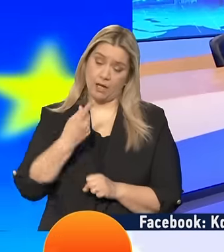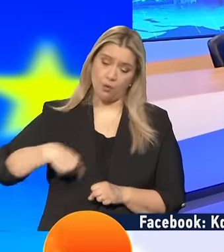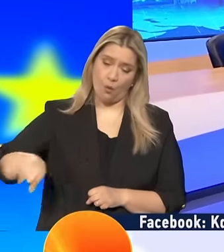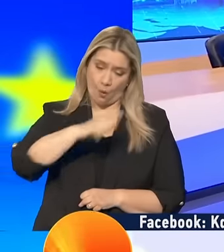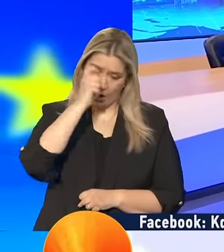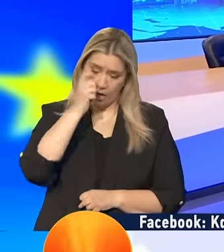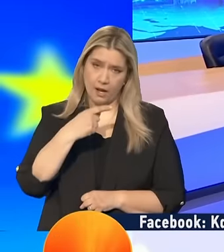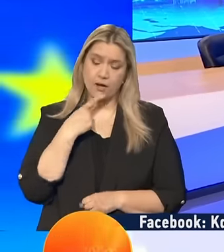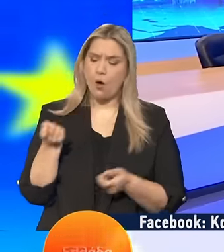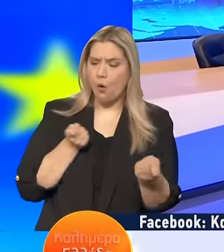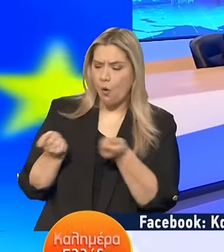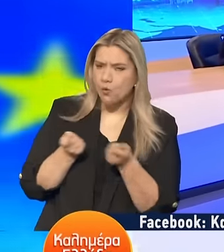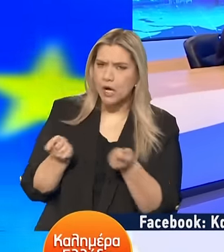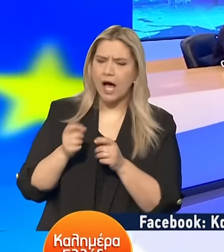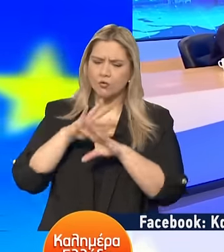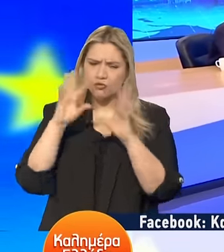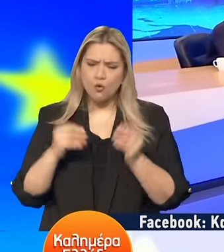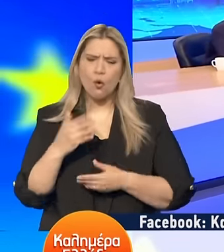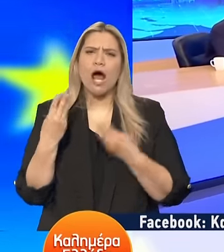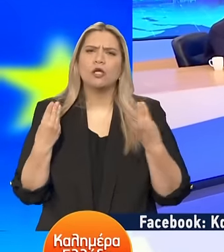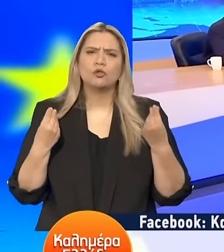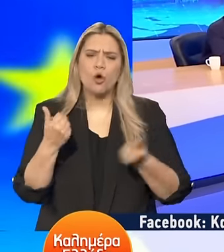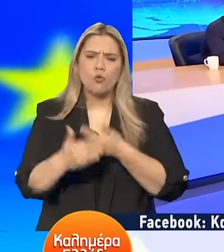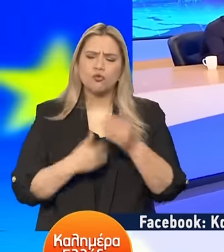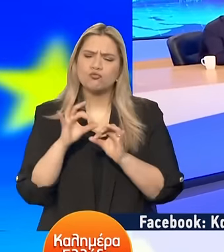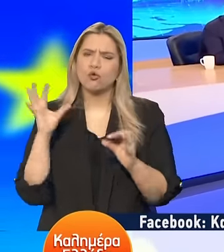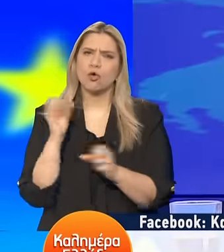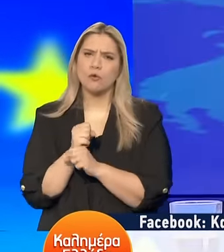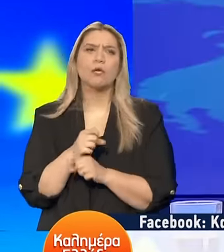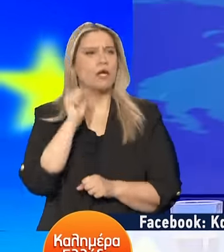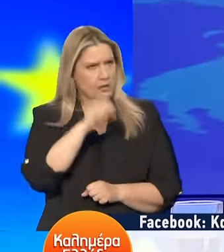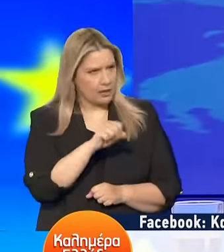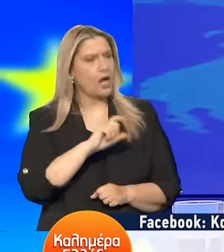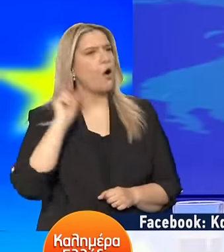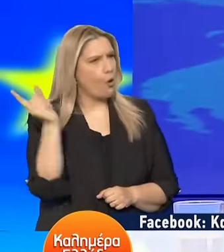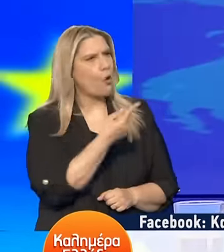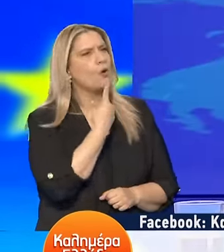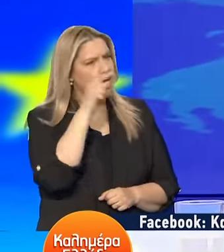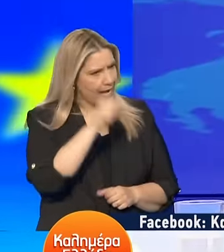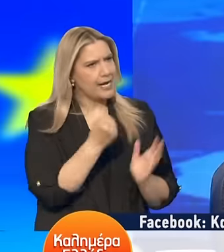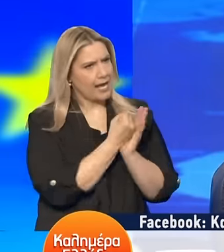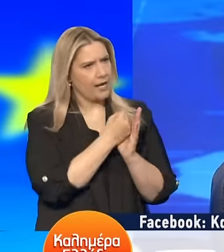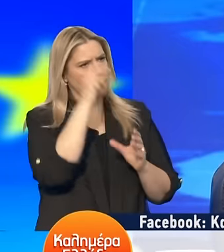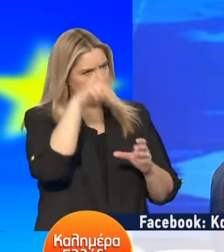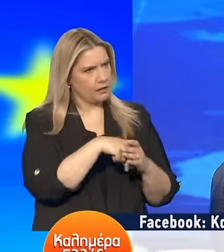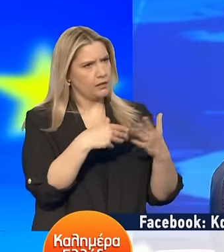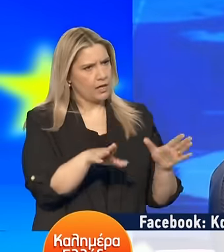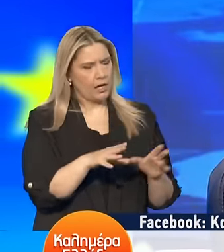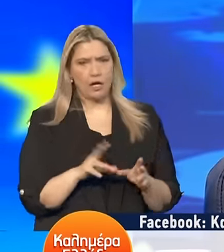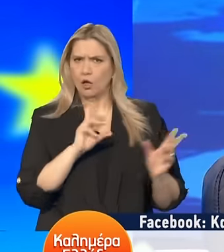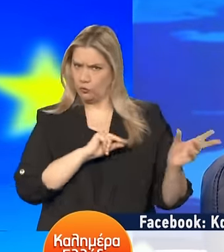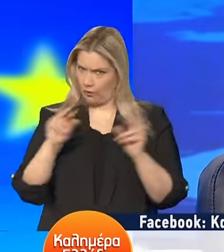οργάνωση της όλης διαδικασίας Έτσι λένε όσοι έχουν ψηφίσει Μας το λένε όλοι Στόχος οι εφαρμογικές εθνικές